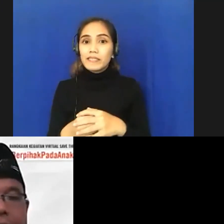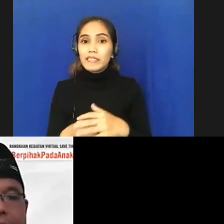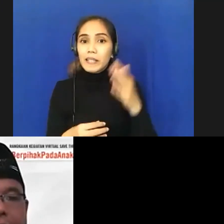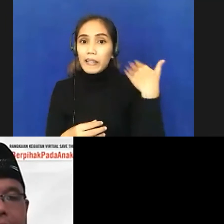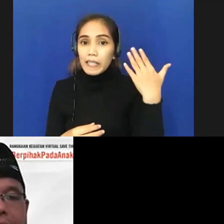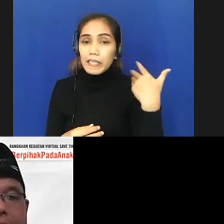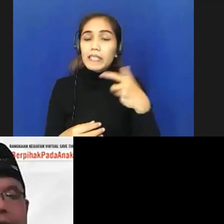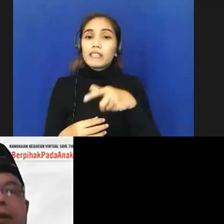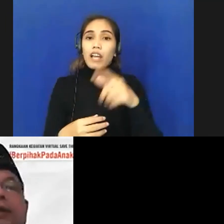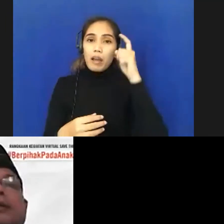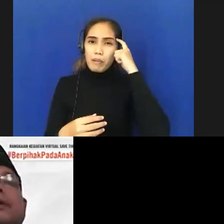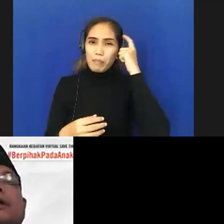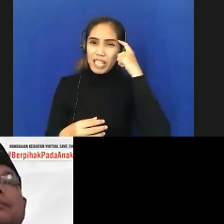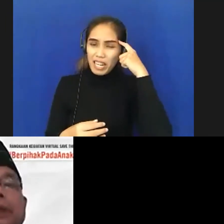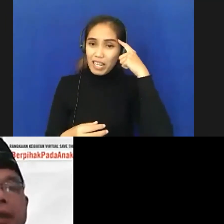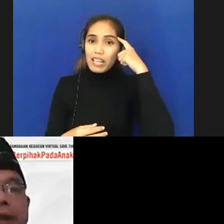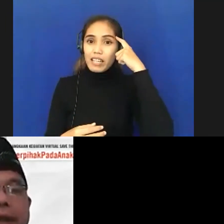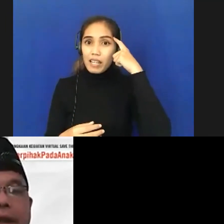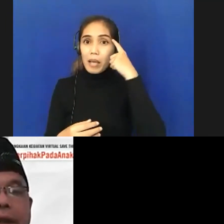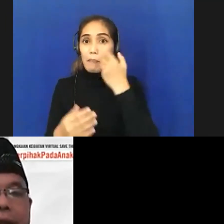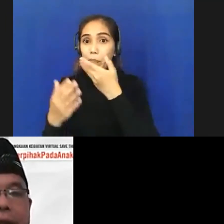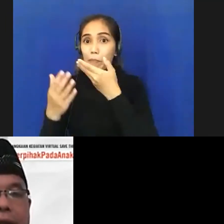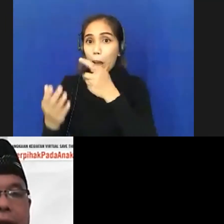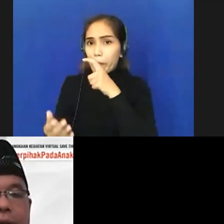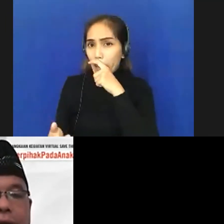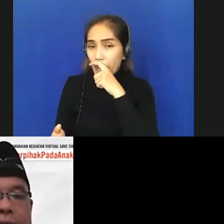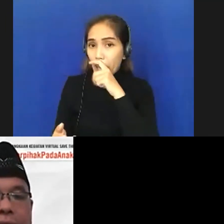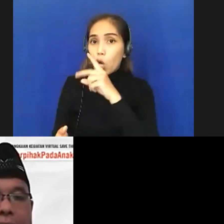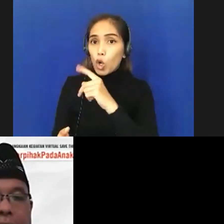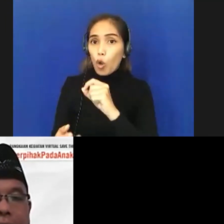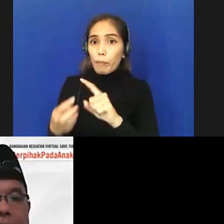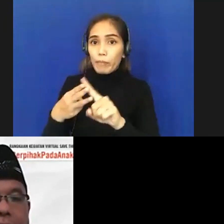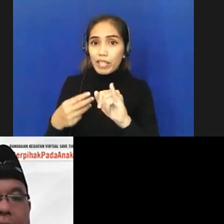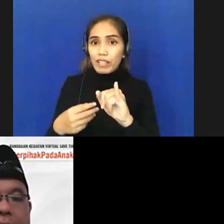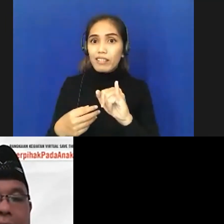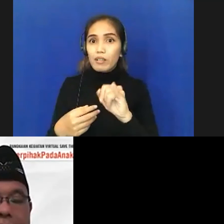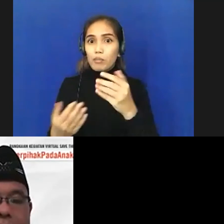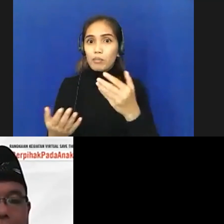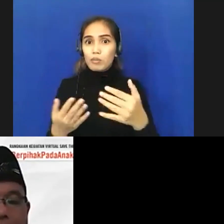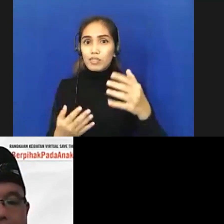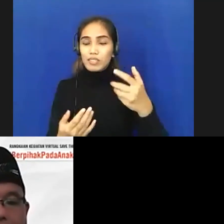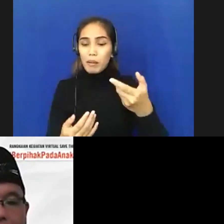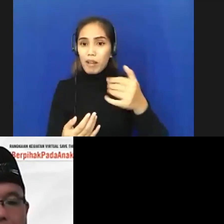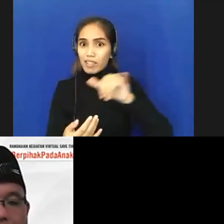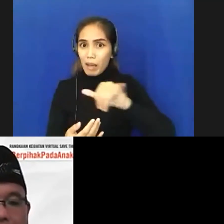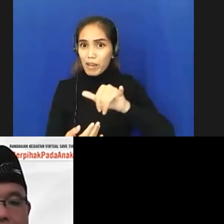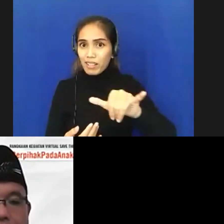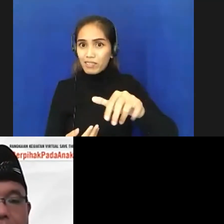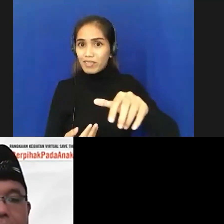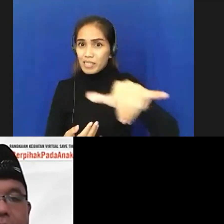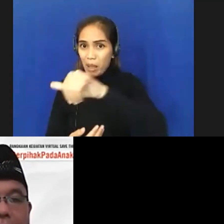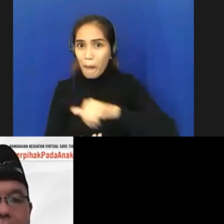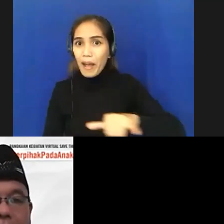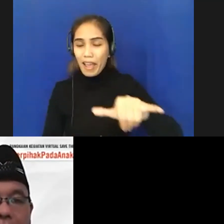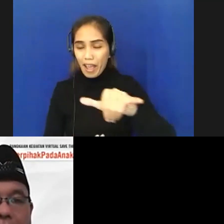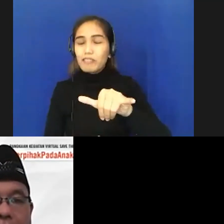pemikiran Pak Robi tadi dengan kita semua itu saya kira itu sejalan semua menjadi